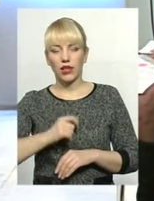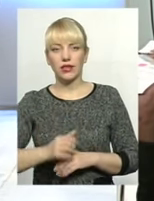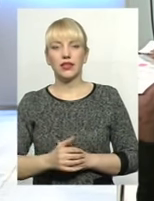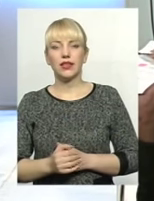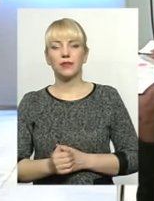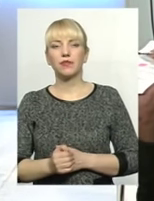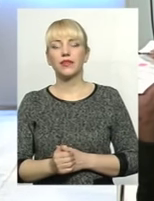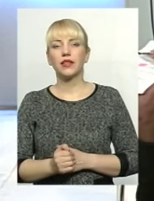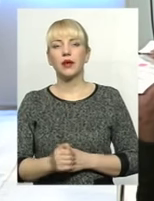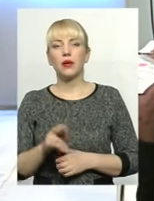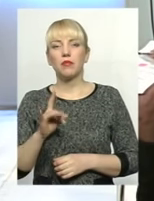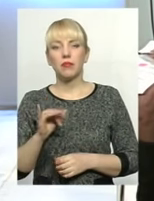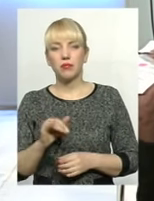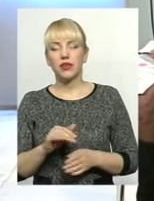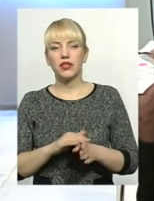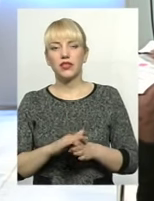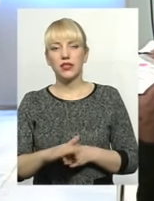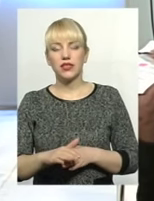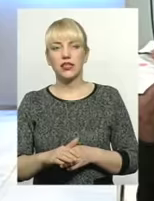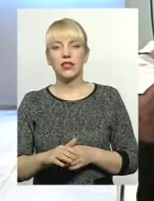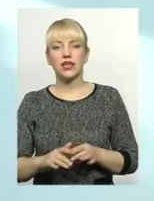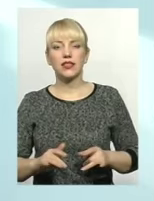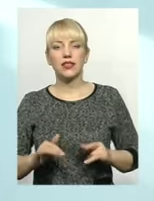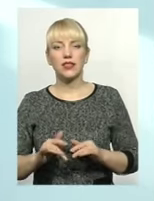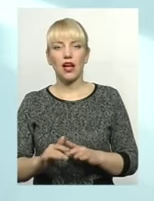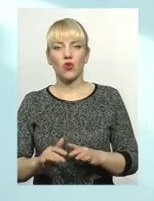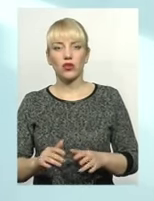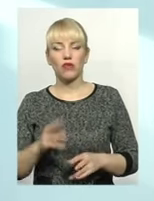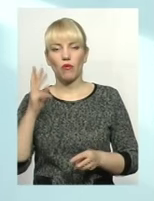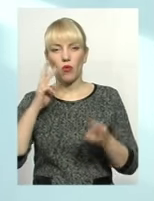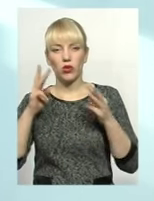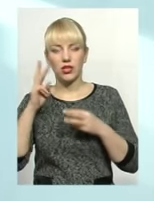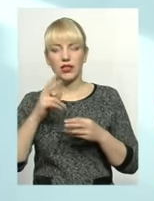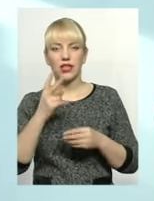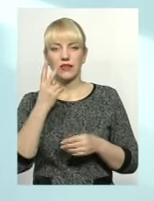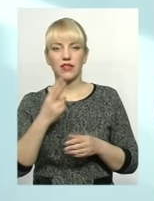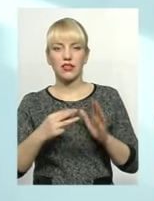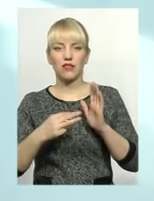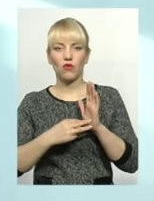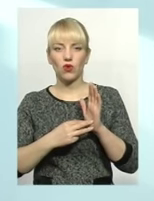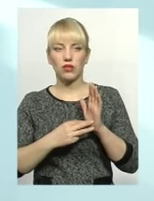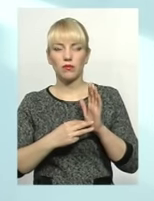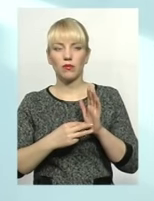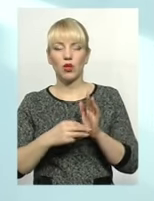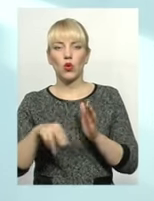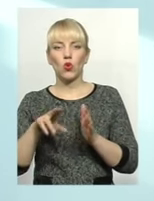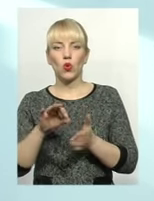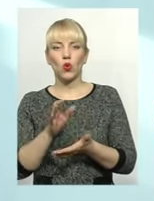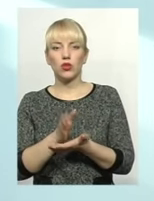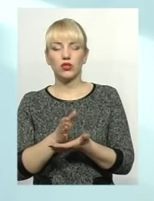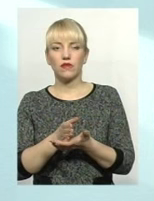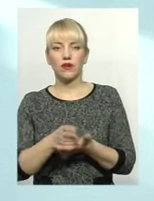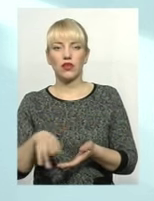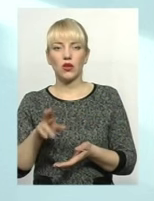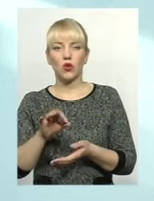при здійсненні заходів модернізації із 28 до існування, скажімо так, до